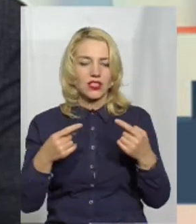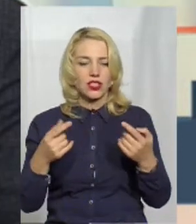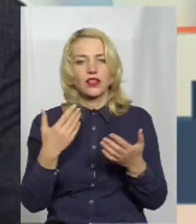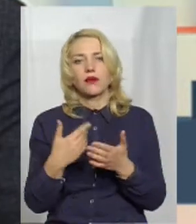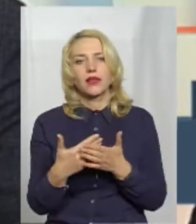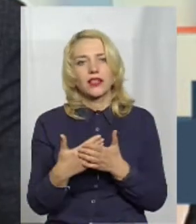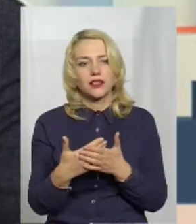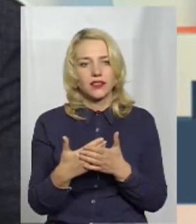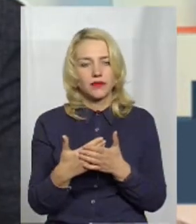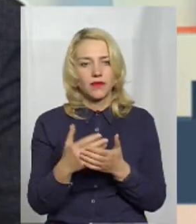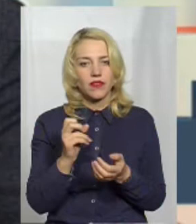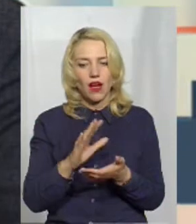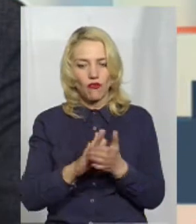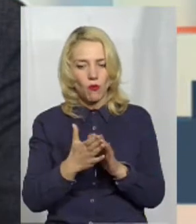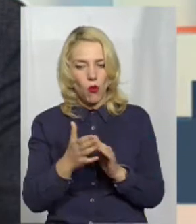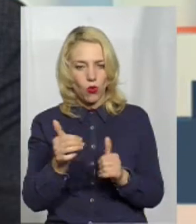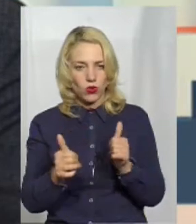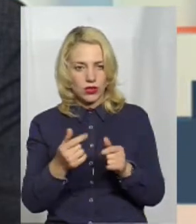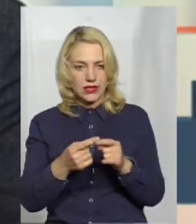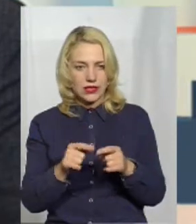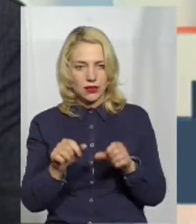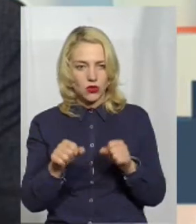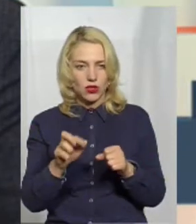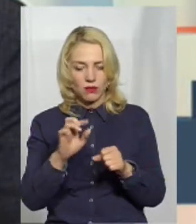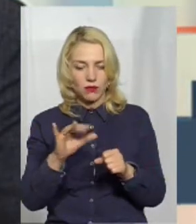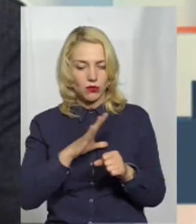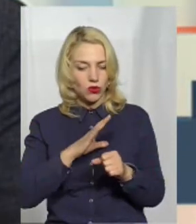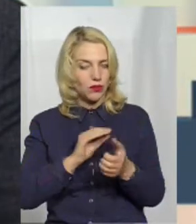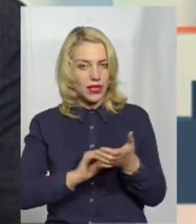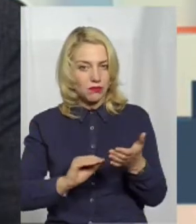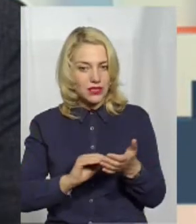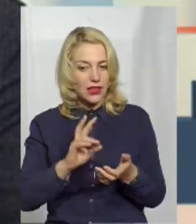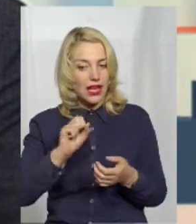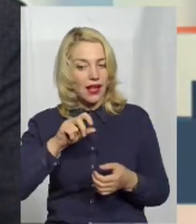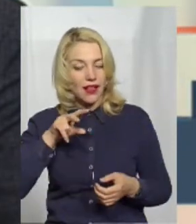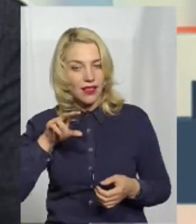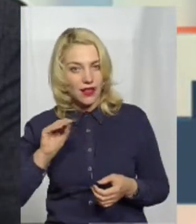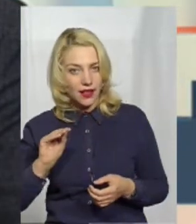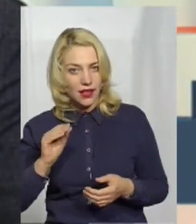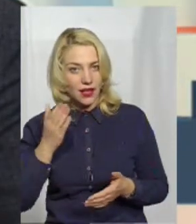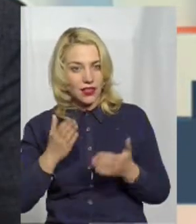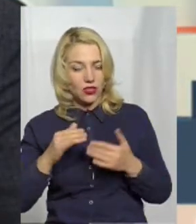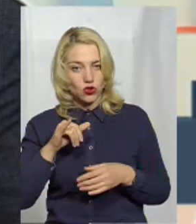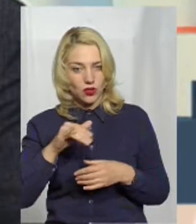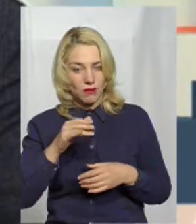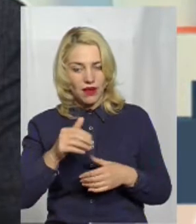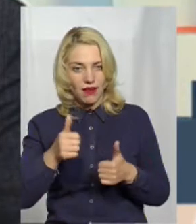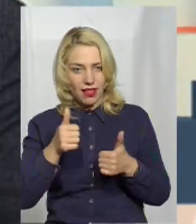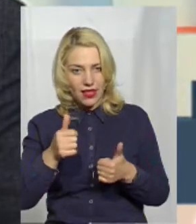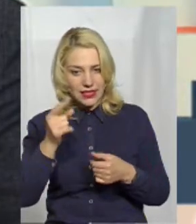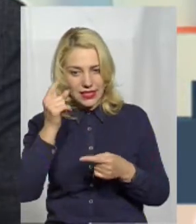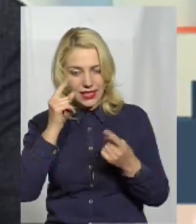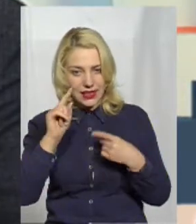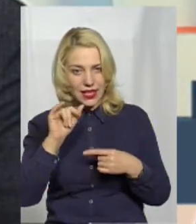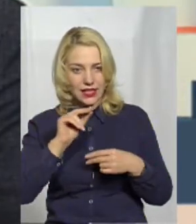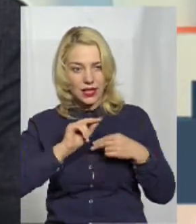по умовах конкурсу це взагалі можна написати. Але, якщо в тебе класна ідея, працює